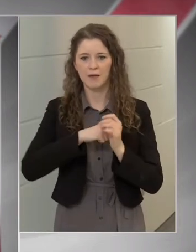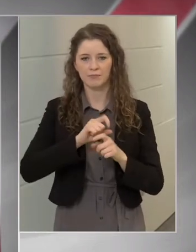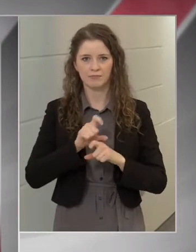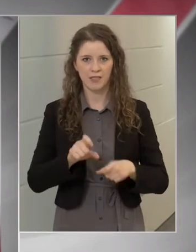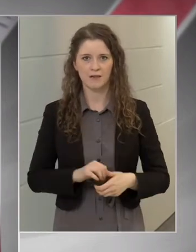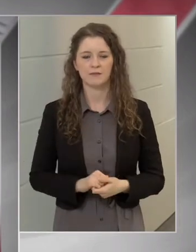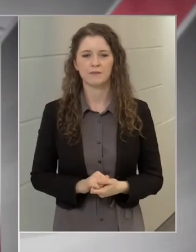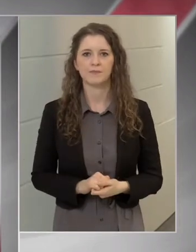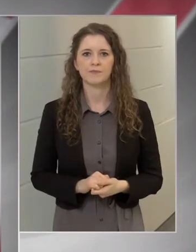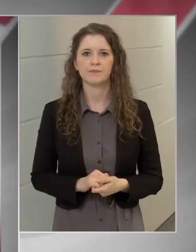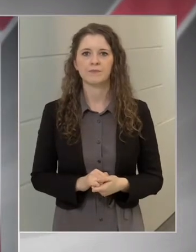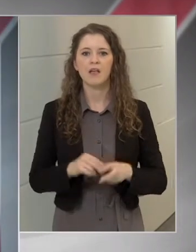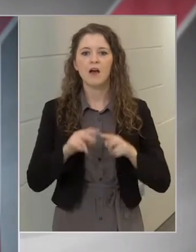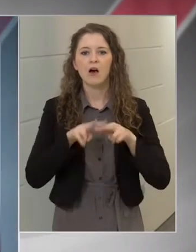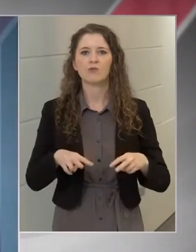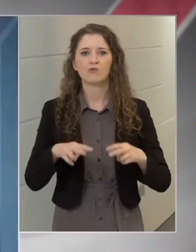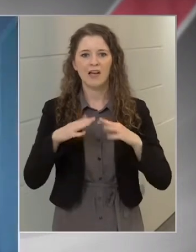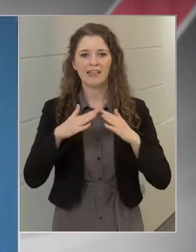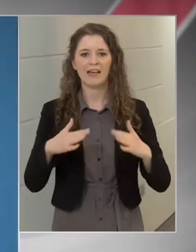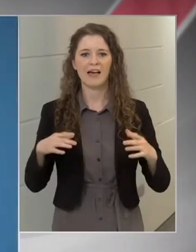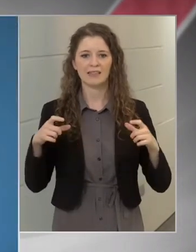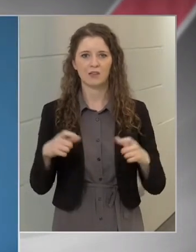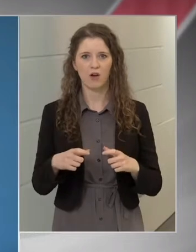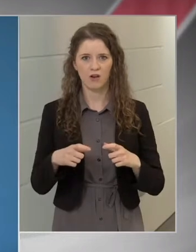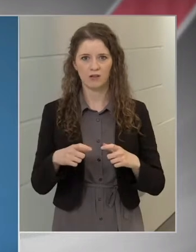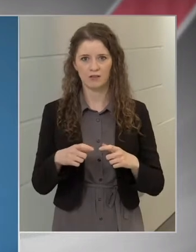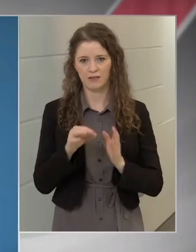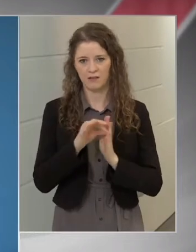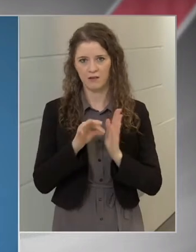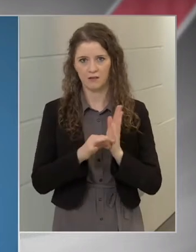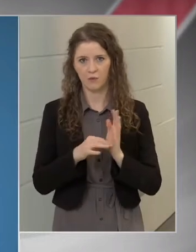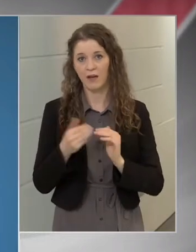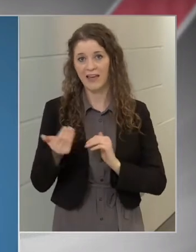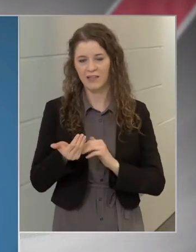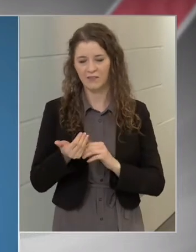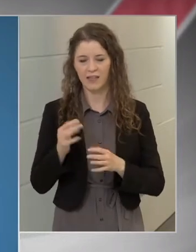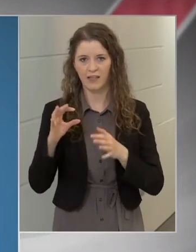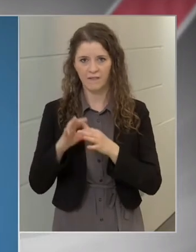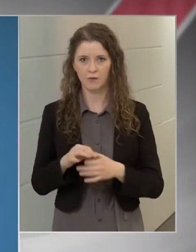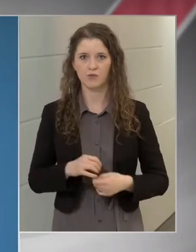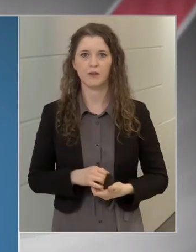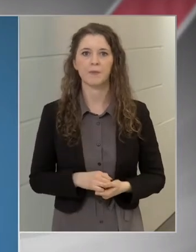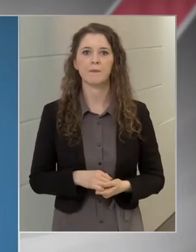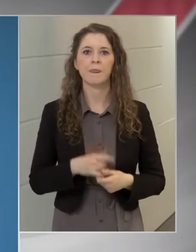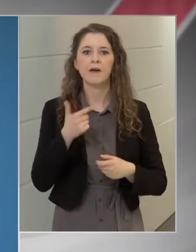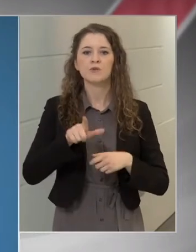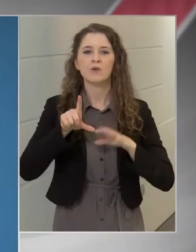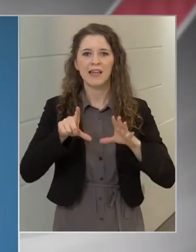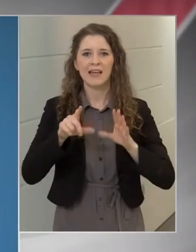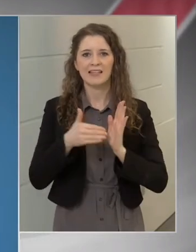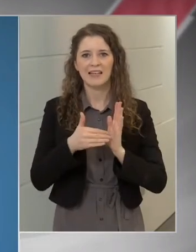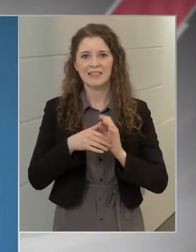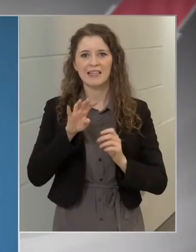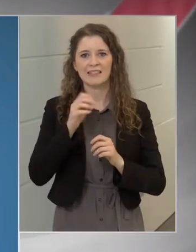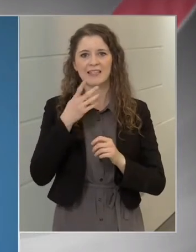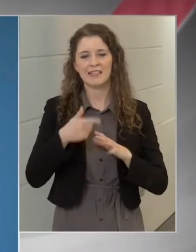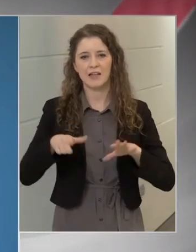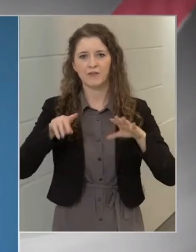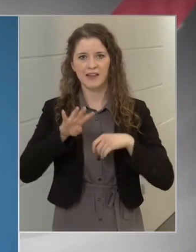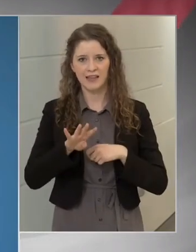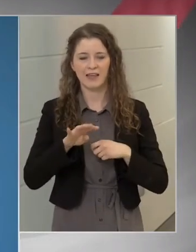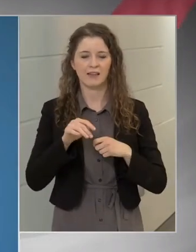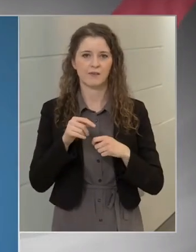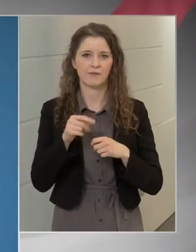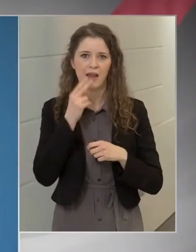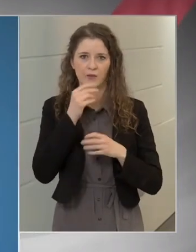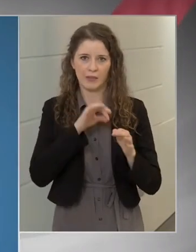A hatósági házi karantén adataink a hétvégéről 24.774 helyszíni ellenőrzést végeztek